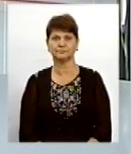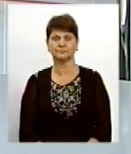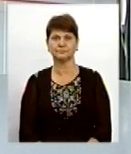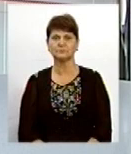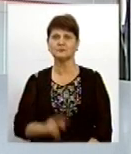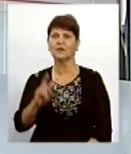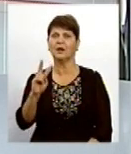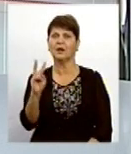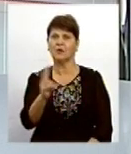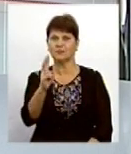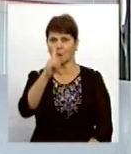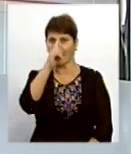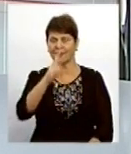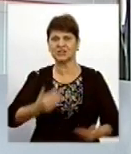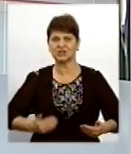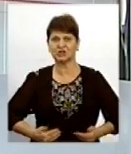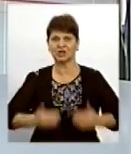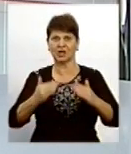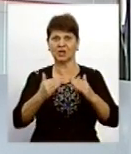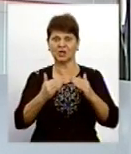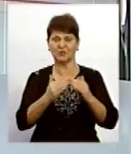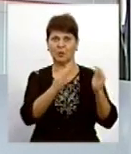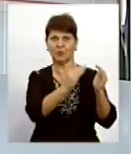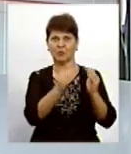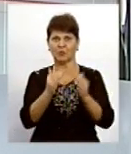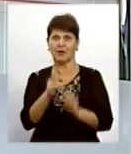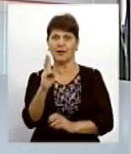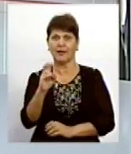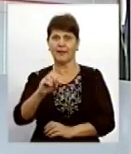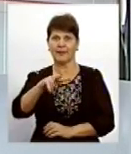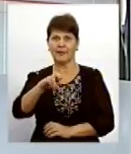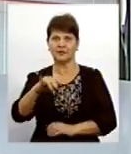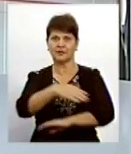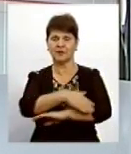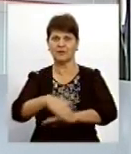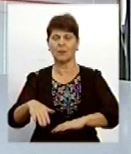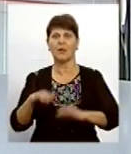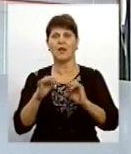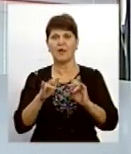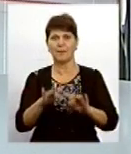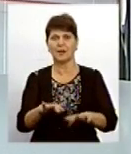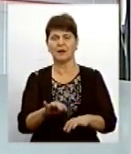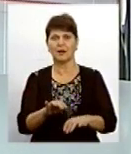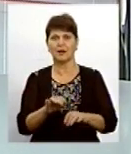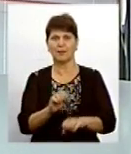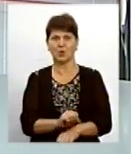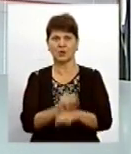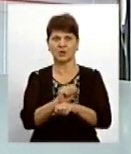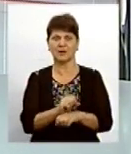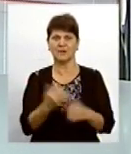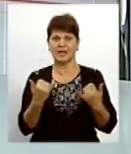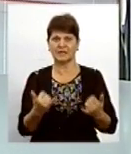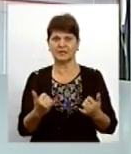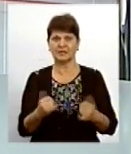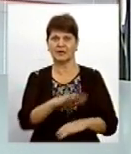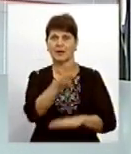Вдруге за цей місяць жителі двох будинків по вулиці Келицькій вийшли на мирну акцію протесту. На цей раз